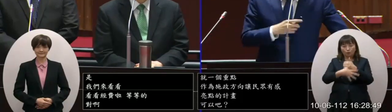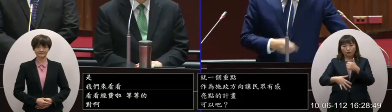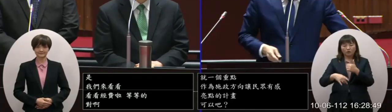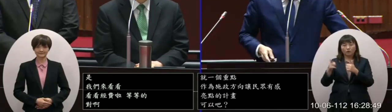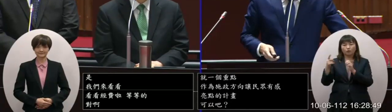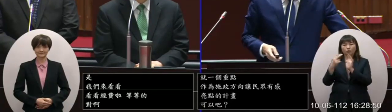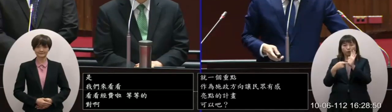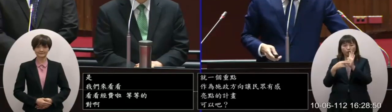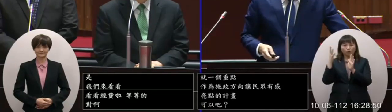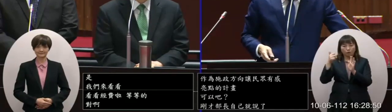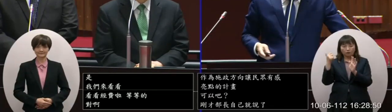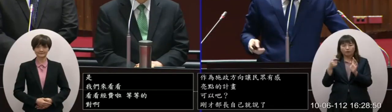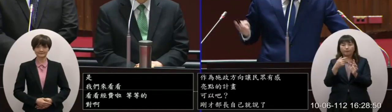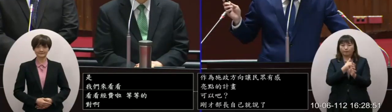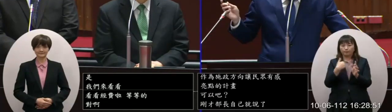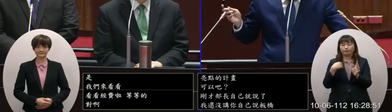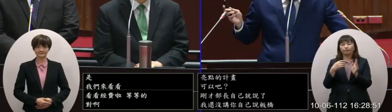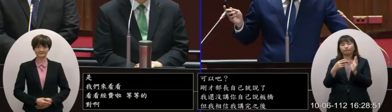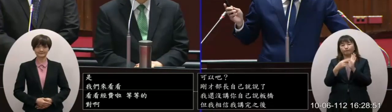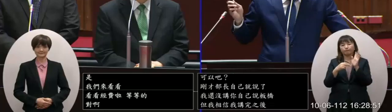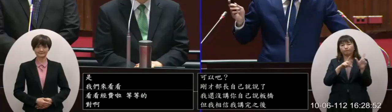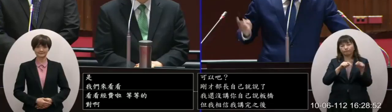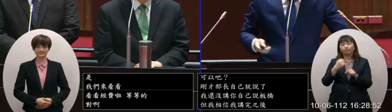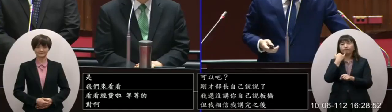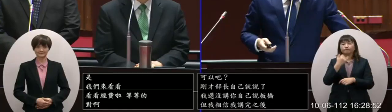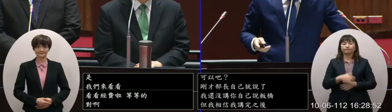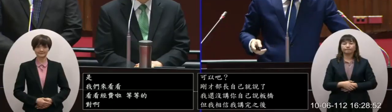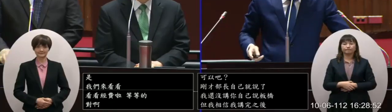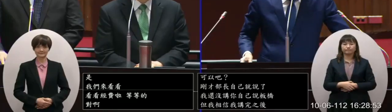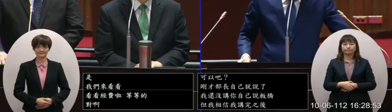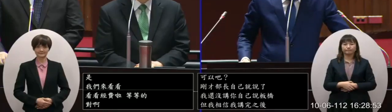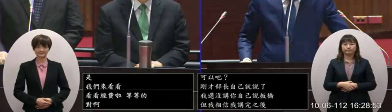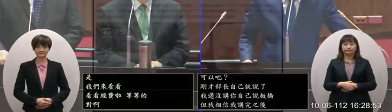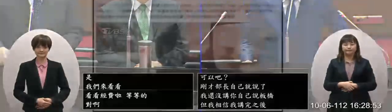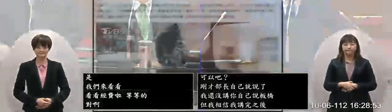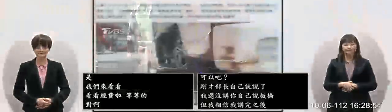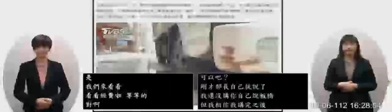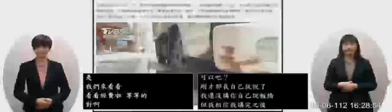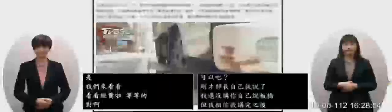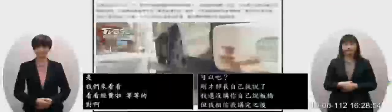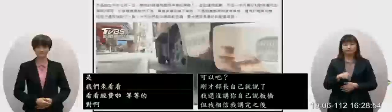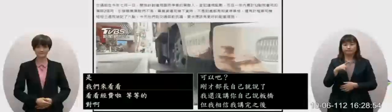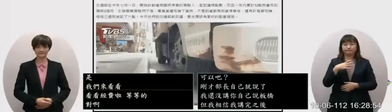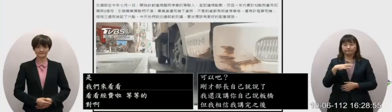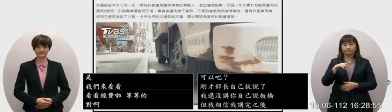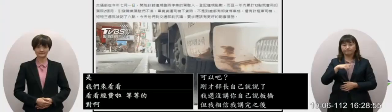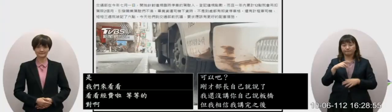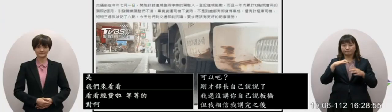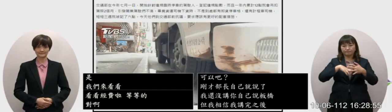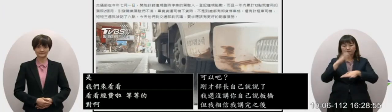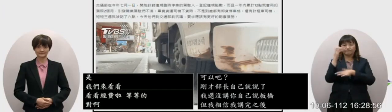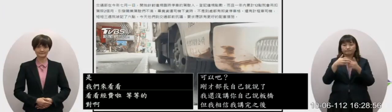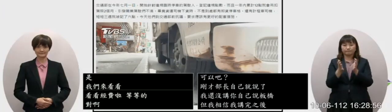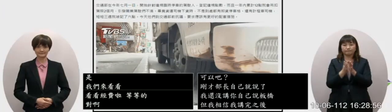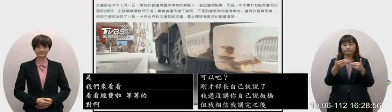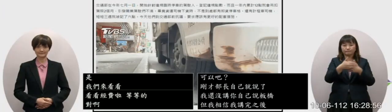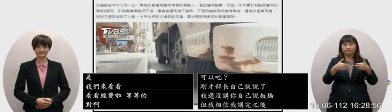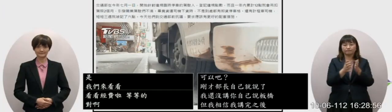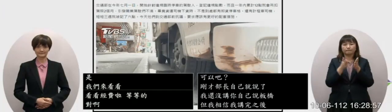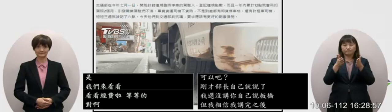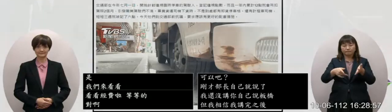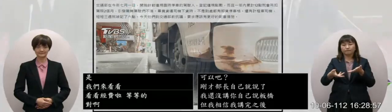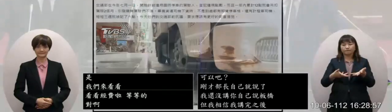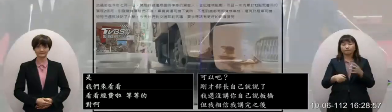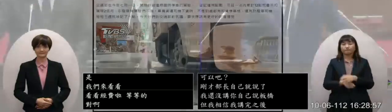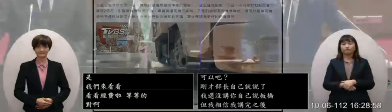等等各方面應該是有的啦好不好好接下來部長你也知道齁包括內政部跟交通部都在處理這個